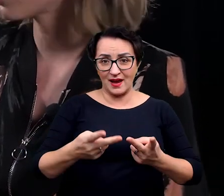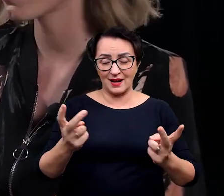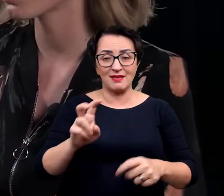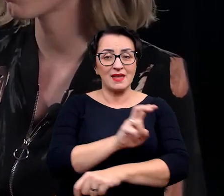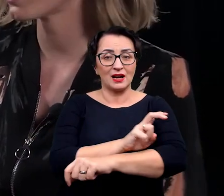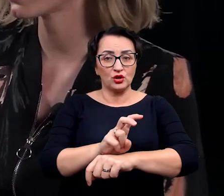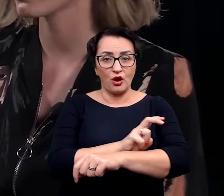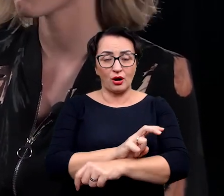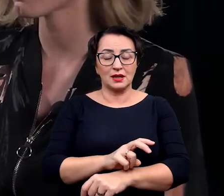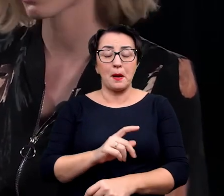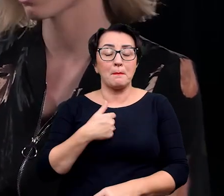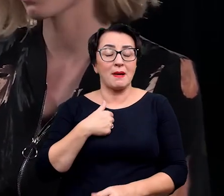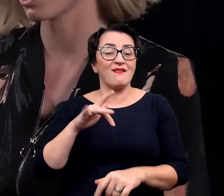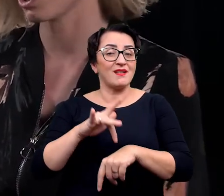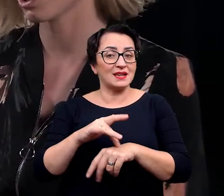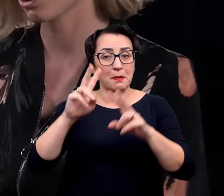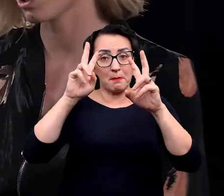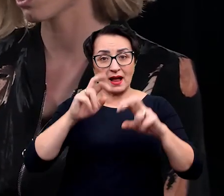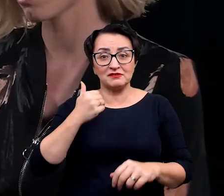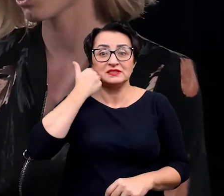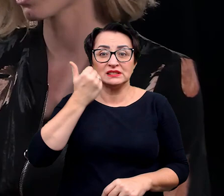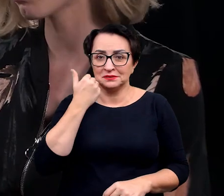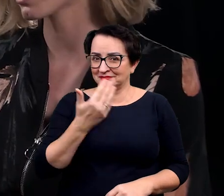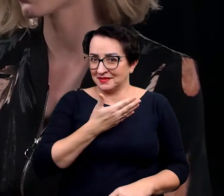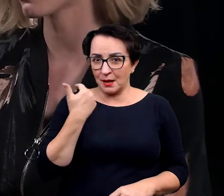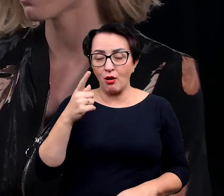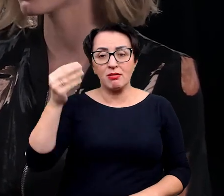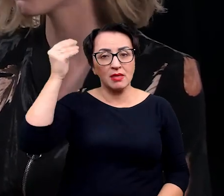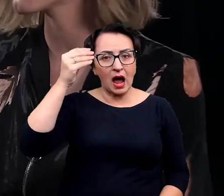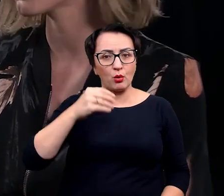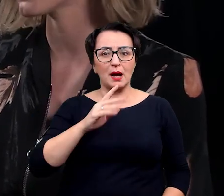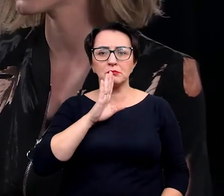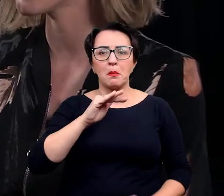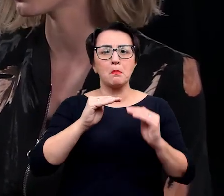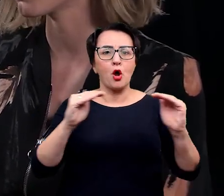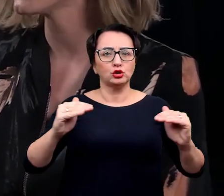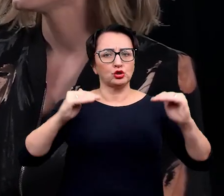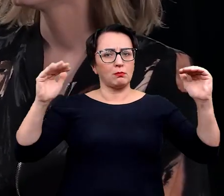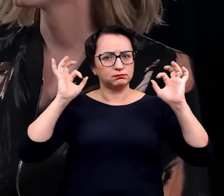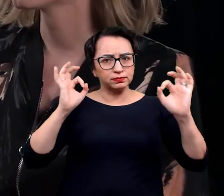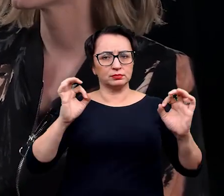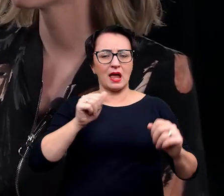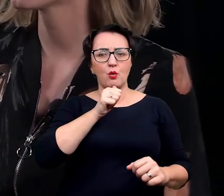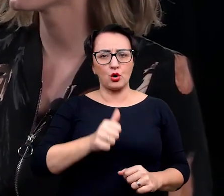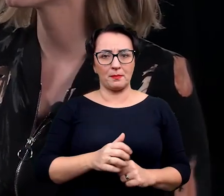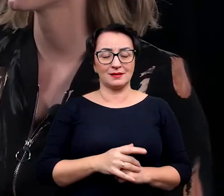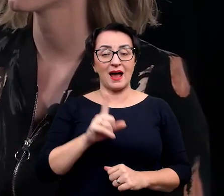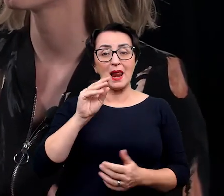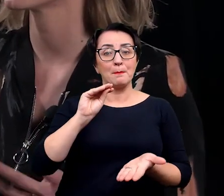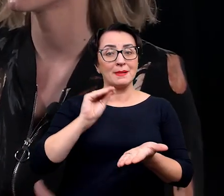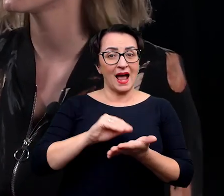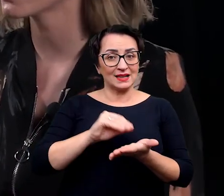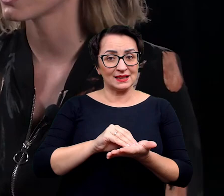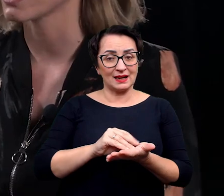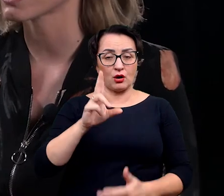pod kątem wyników badań nie mamy się czego wstydzić. To jest wciąż nauka na naprawdę dobrym europejskim poziomie, natomiast praktyka